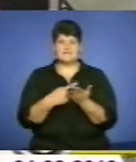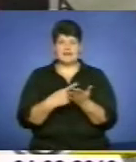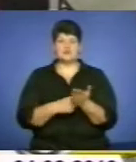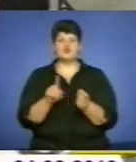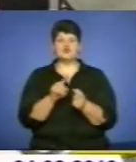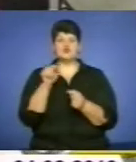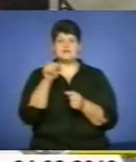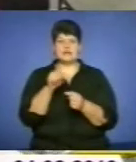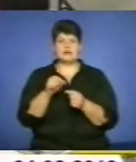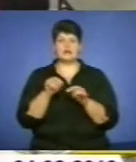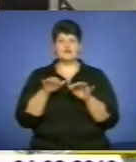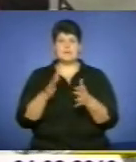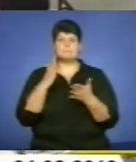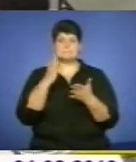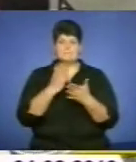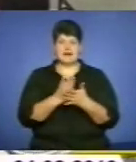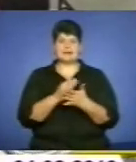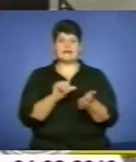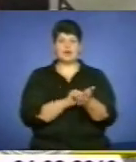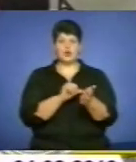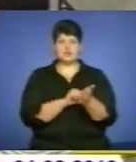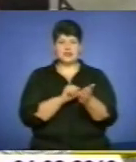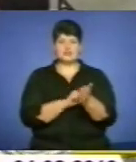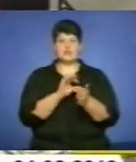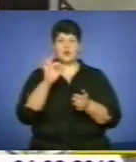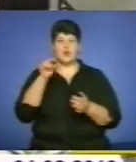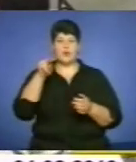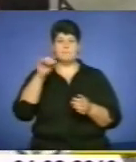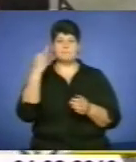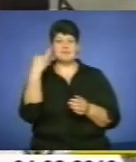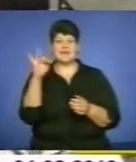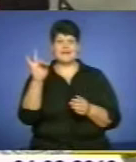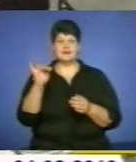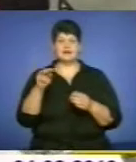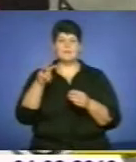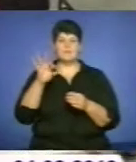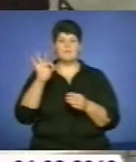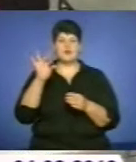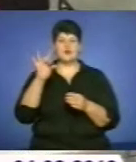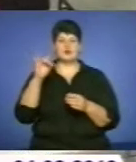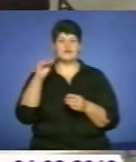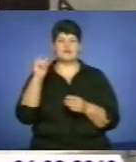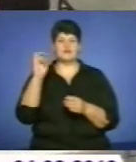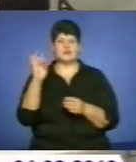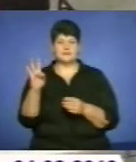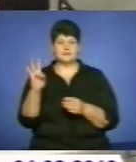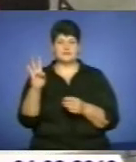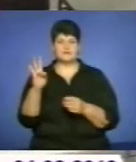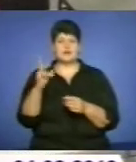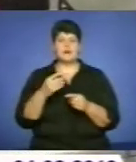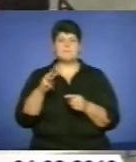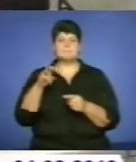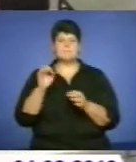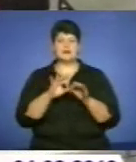речовина містить наркотичний алкалоїди опію, зокрема, найпоширеніше – це морфін і кодеїн. Макова солома